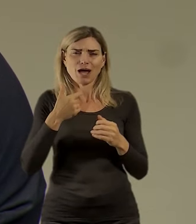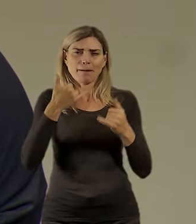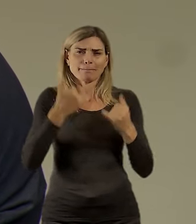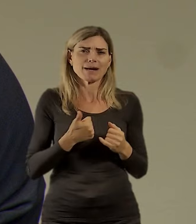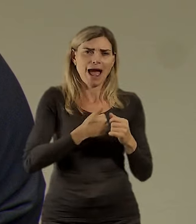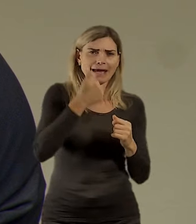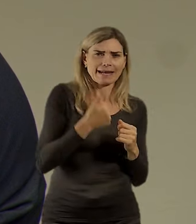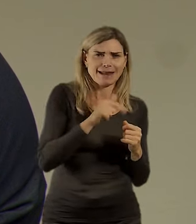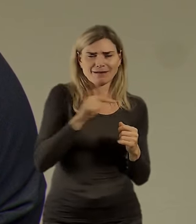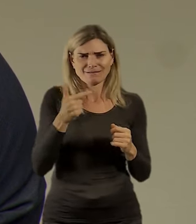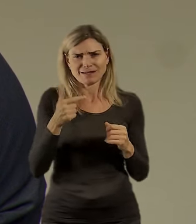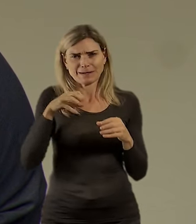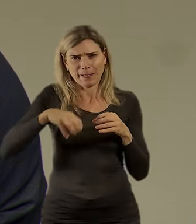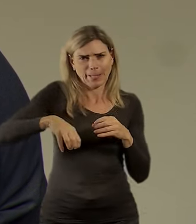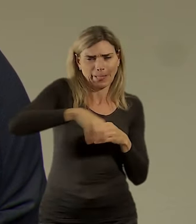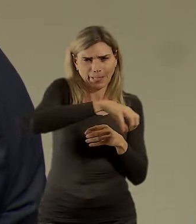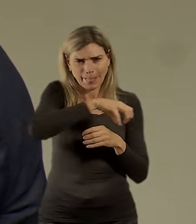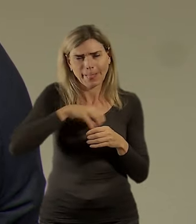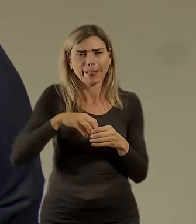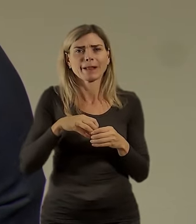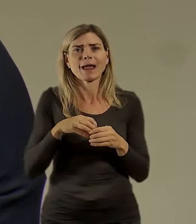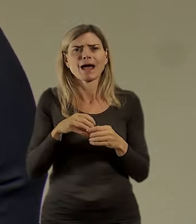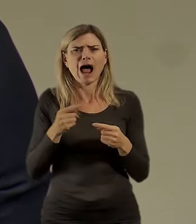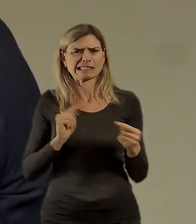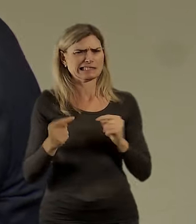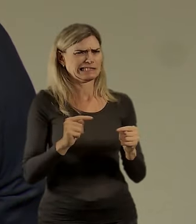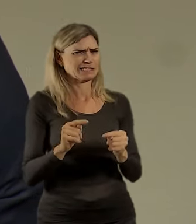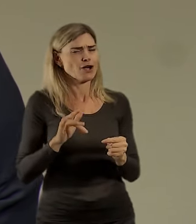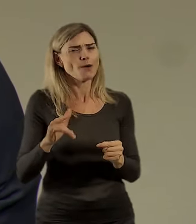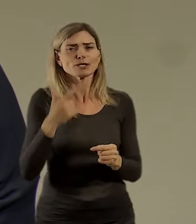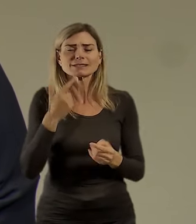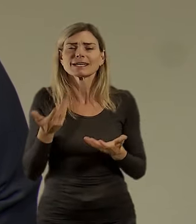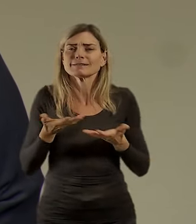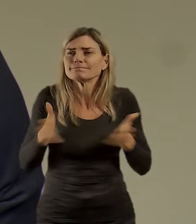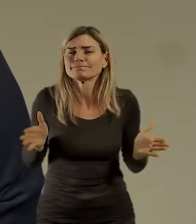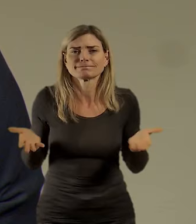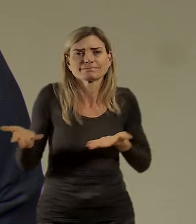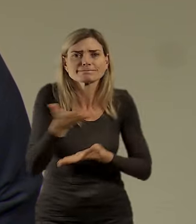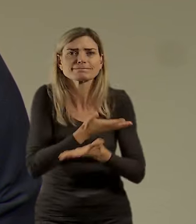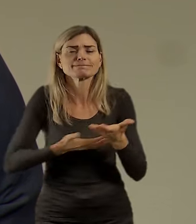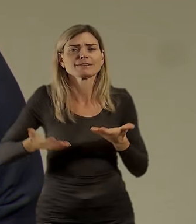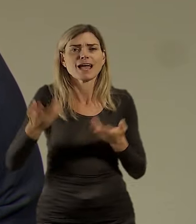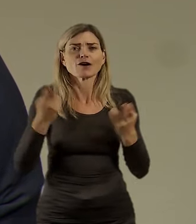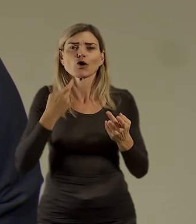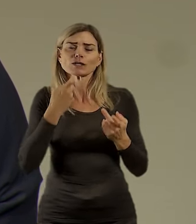říkat vrtošky, třeba, aby to bylo víc přátelský. Že by to bylo víc takový ten rozvoj. On by se pak někdo vrtal.